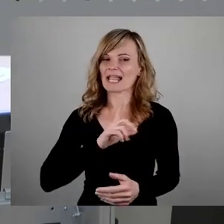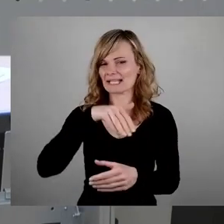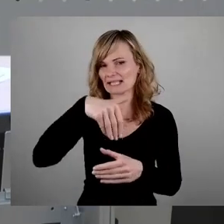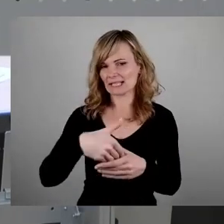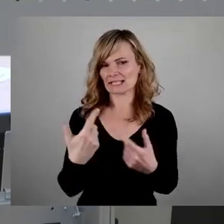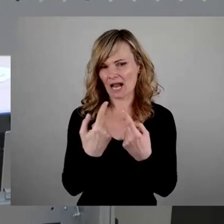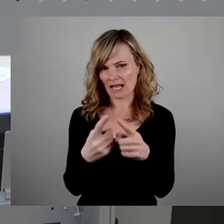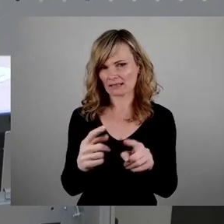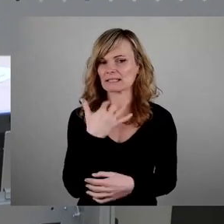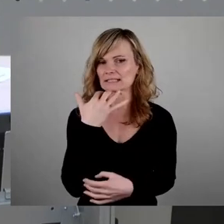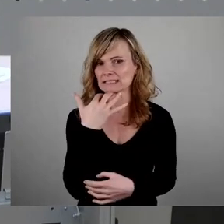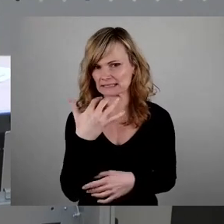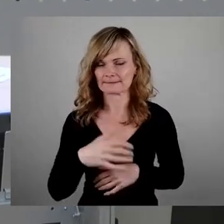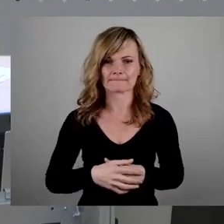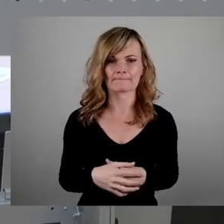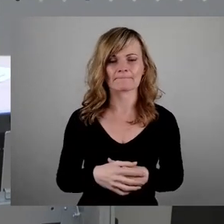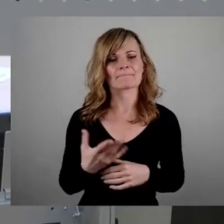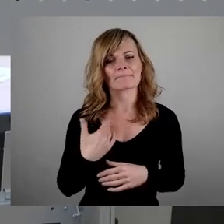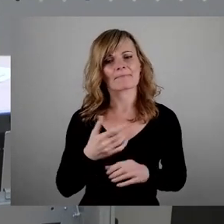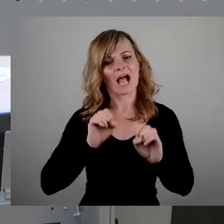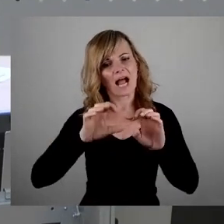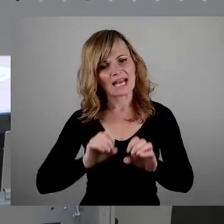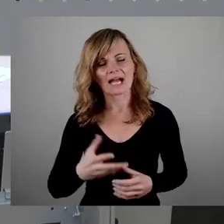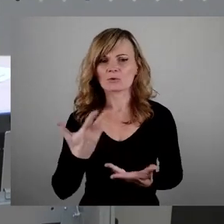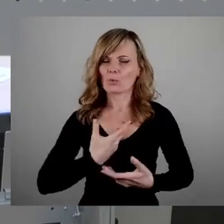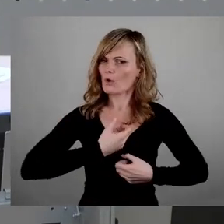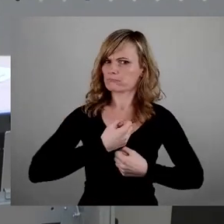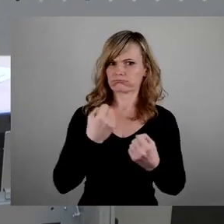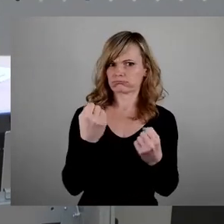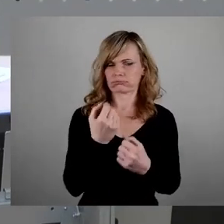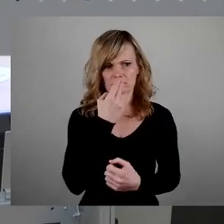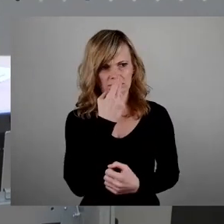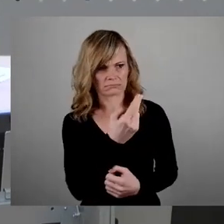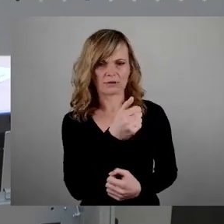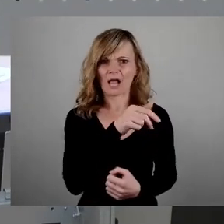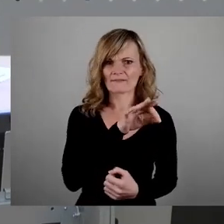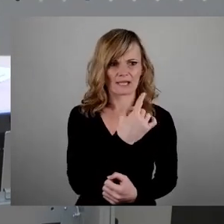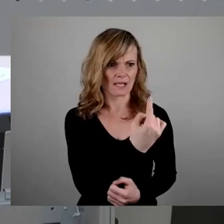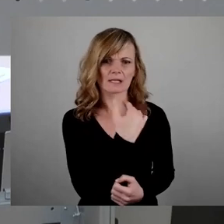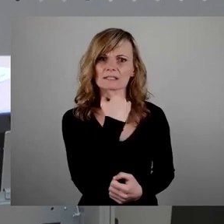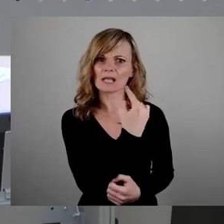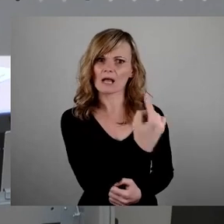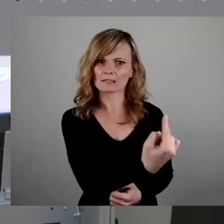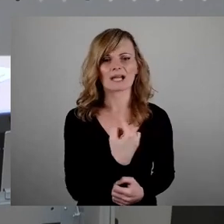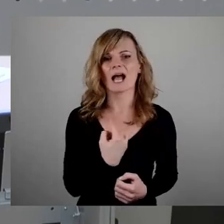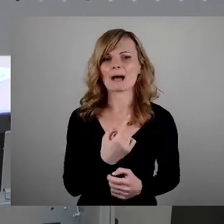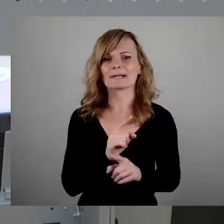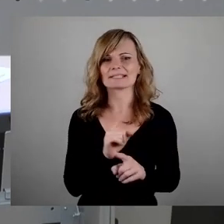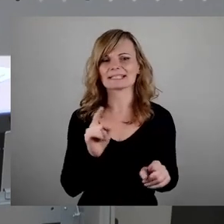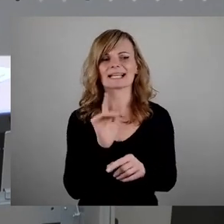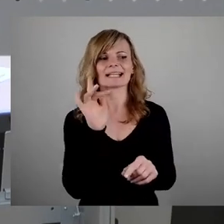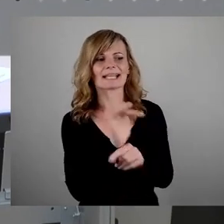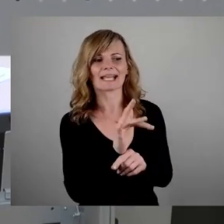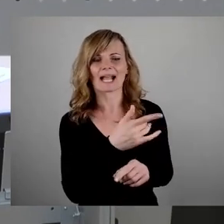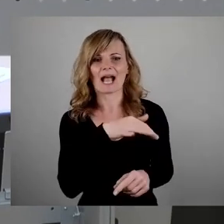erklären oder ich möchte mich empören über das, was insbesondere von der AfD gesagt wurde. Ich möchte mich aber nicht gegenüber der AfD empören,